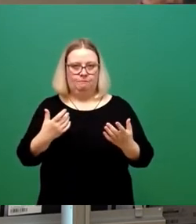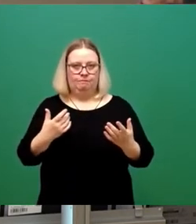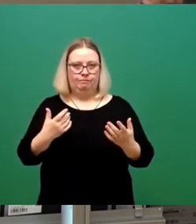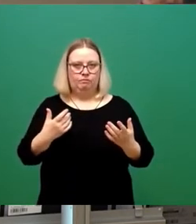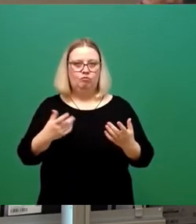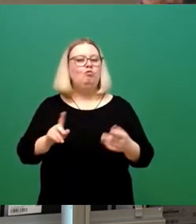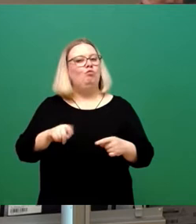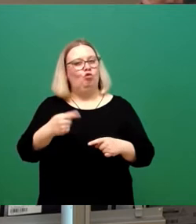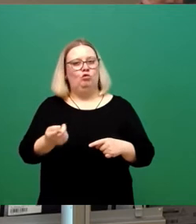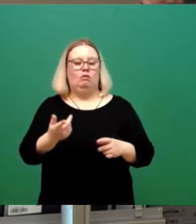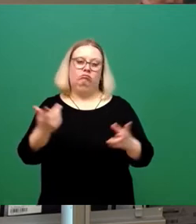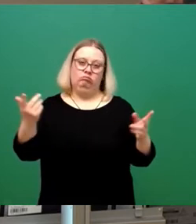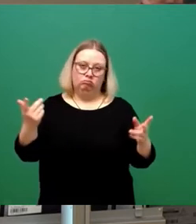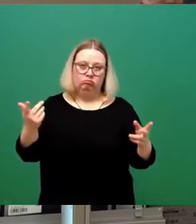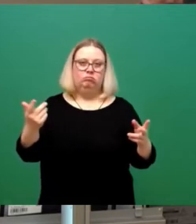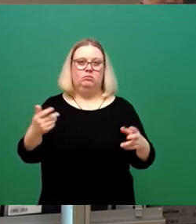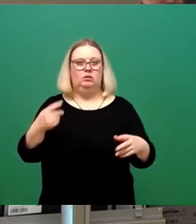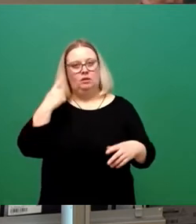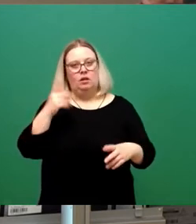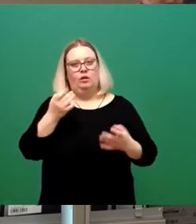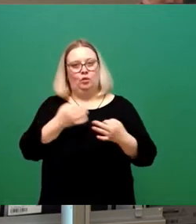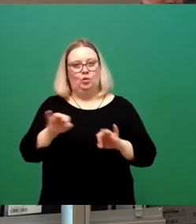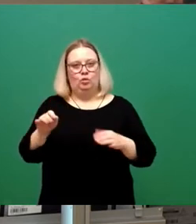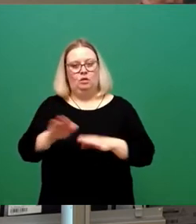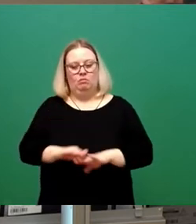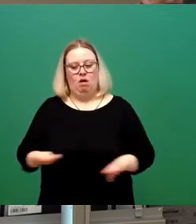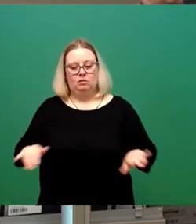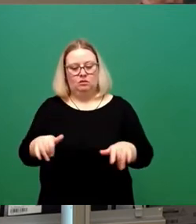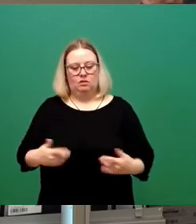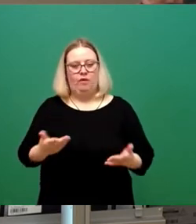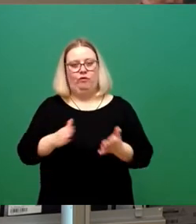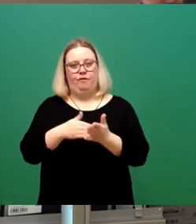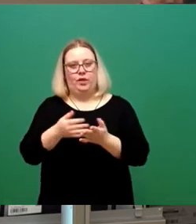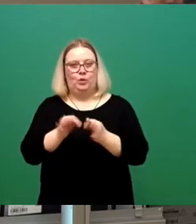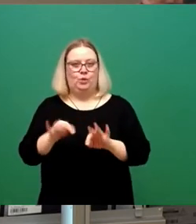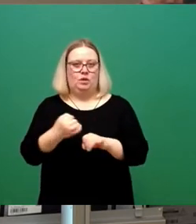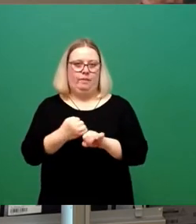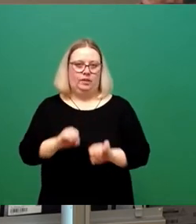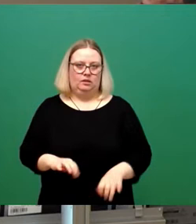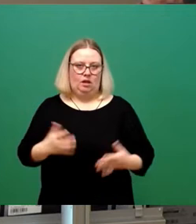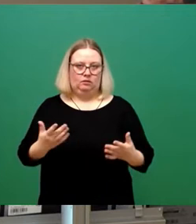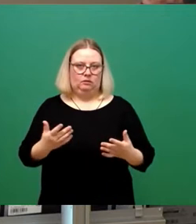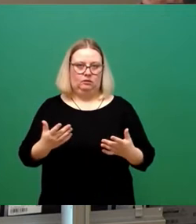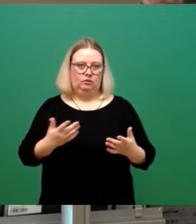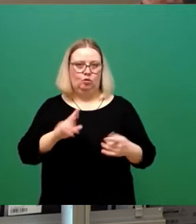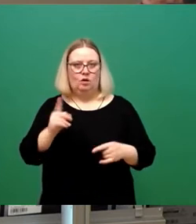wir, ich wiederhole es noch mal, glaube ich, eine gute Basis, um hier die Frage der